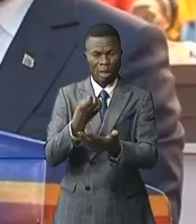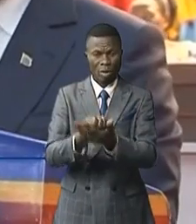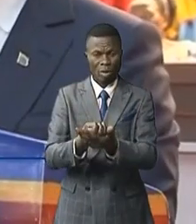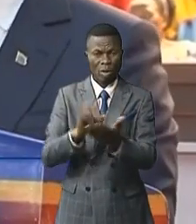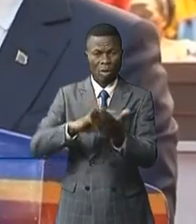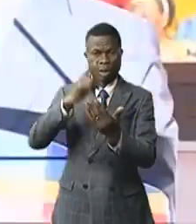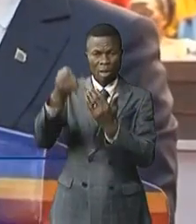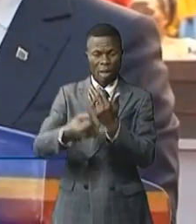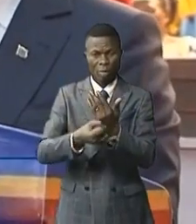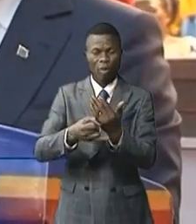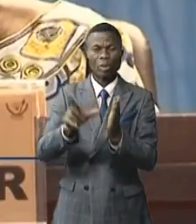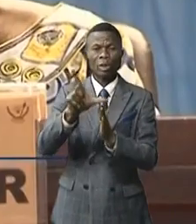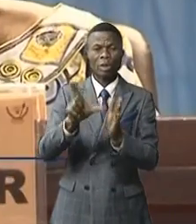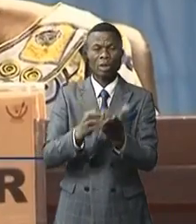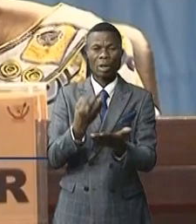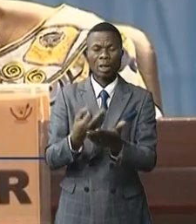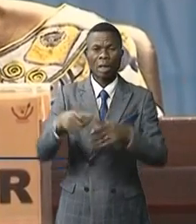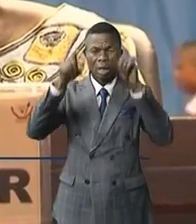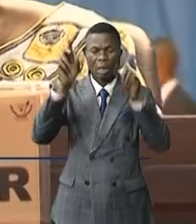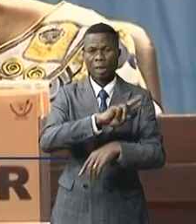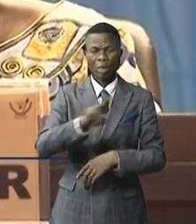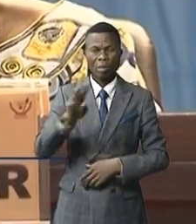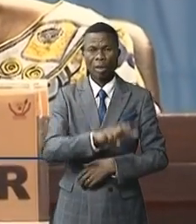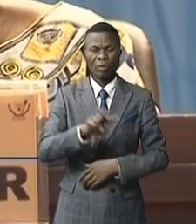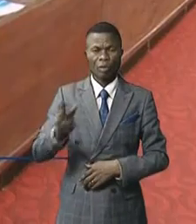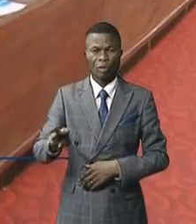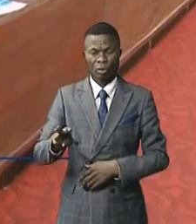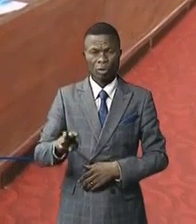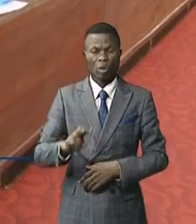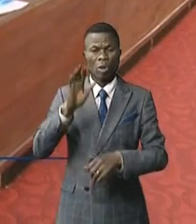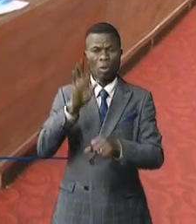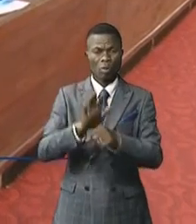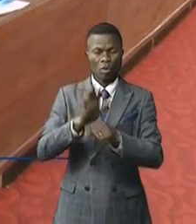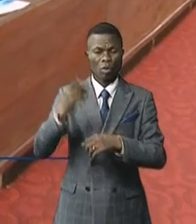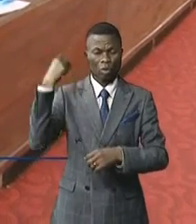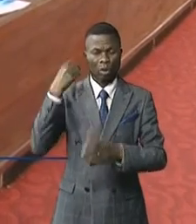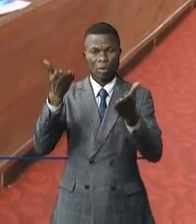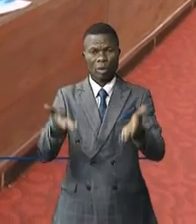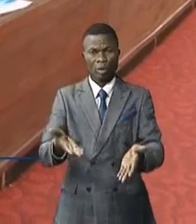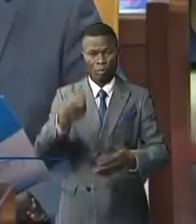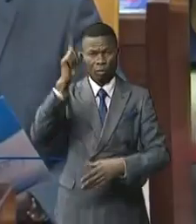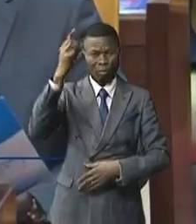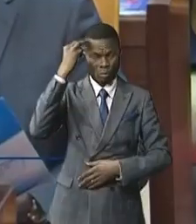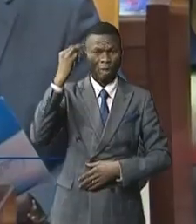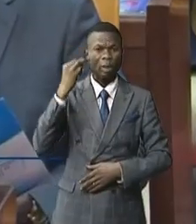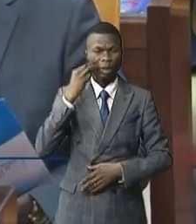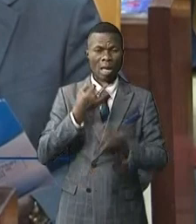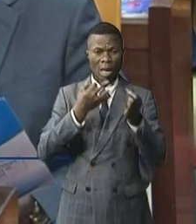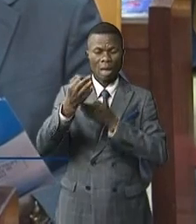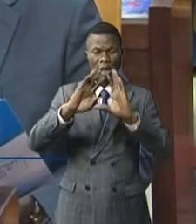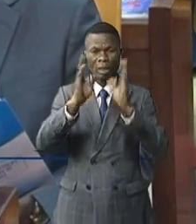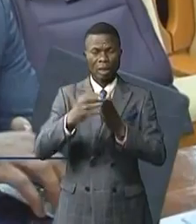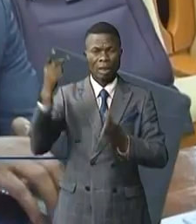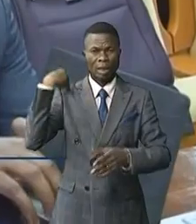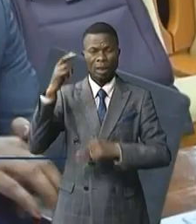du projet de loi de finances exercice 2022 devant la représentation nationale. Le Premier ministre en a rappelé aux députés